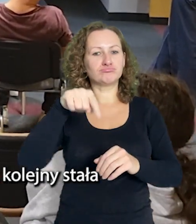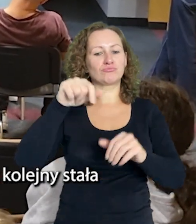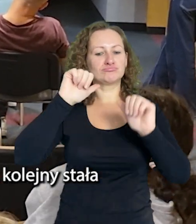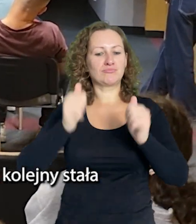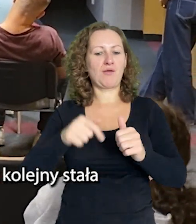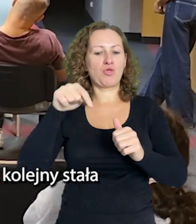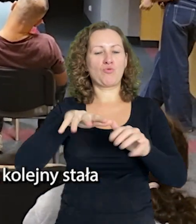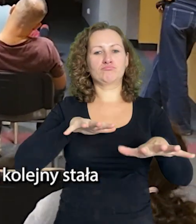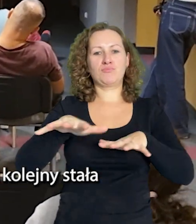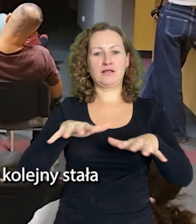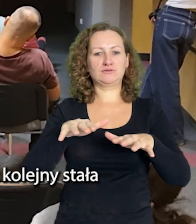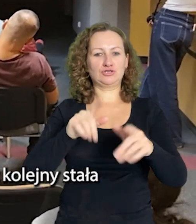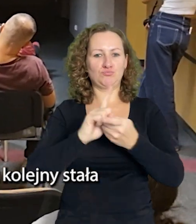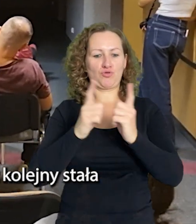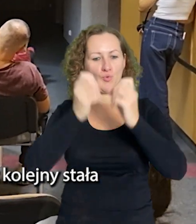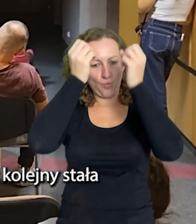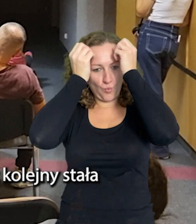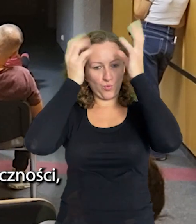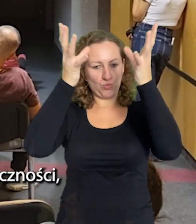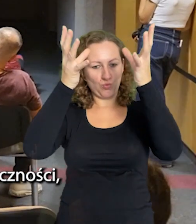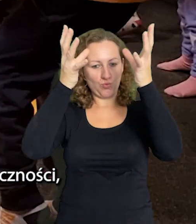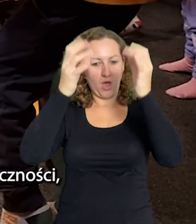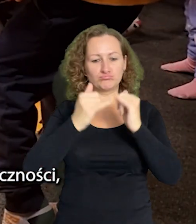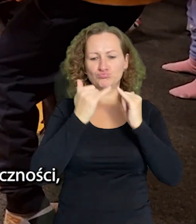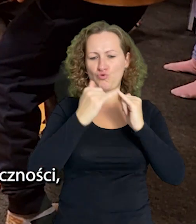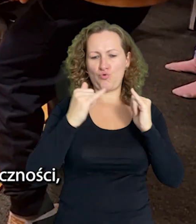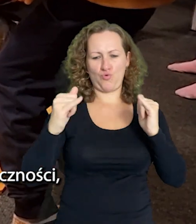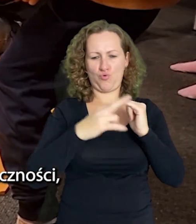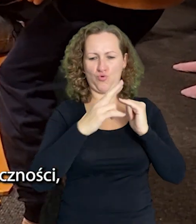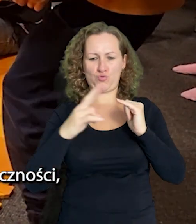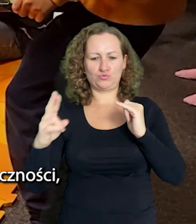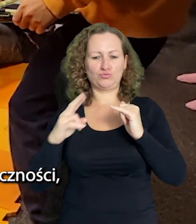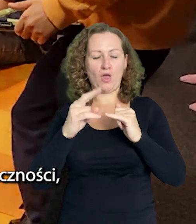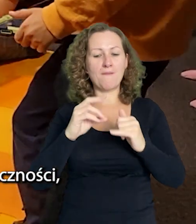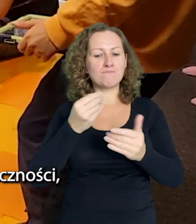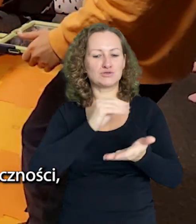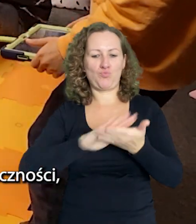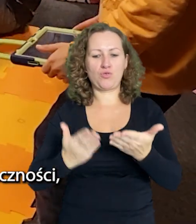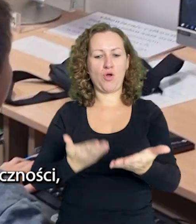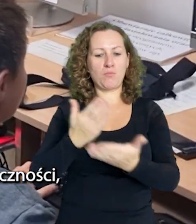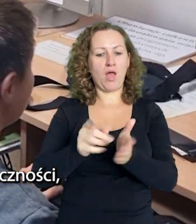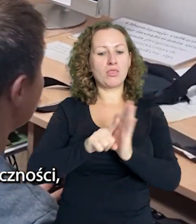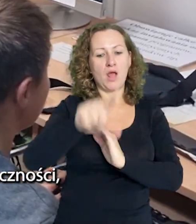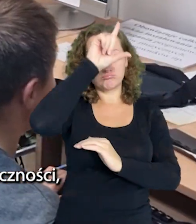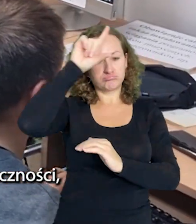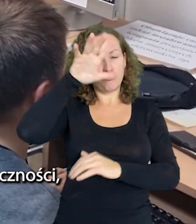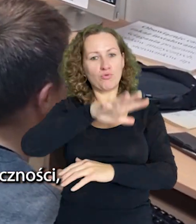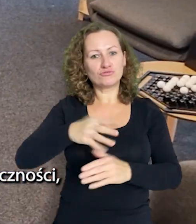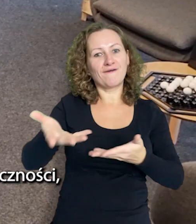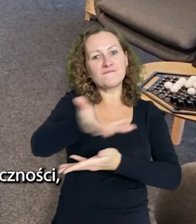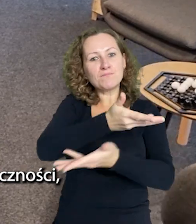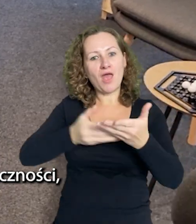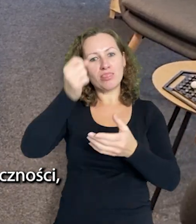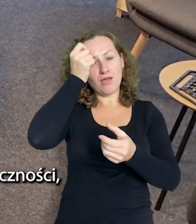Bernarda Sychty po raz kolejny stała się miejscem spotkań z kulturą, z różnorodnymi zasobami i bezpłatną ofertą dla społeczności, sprzyjającą wymianie